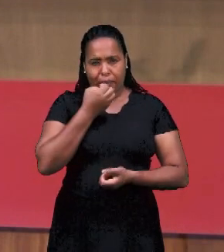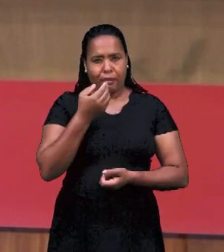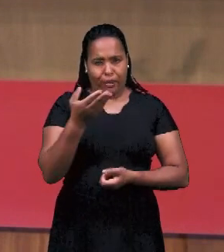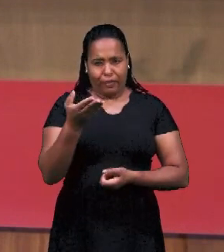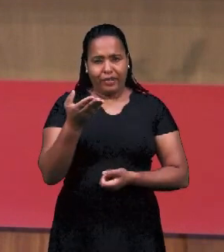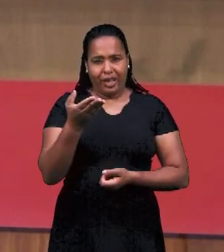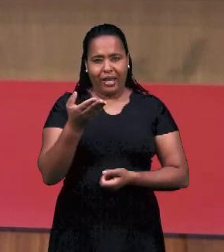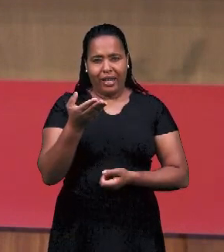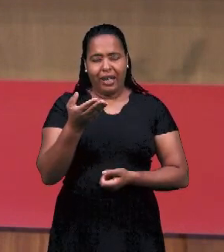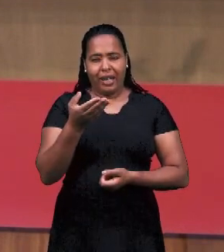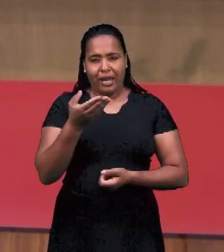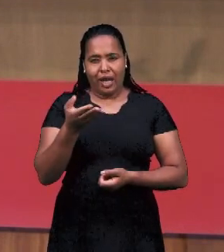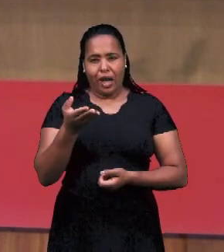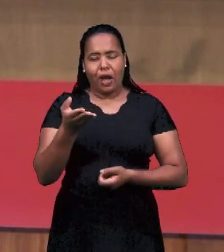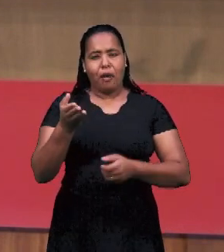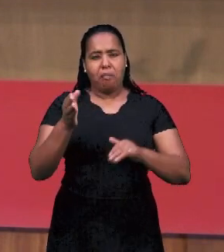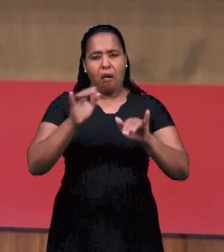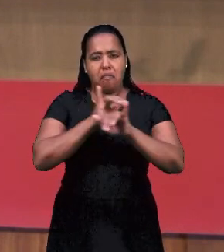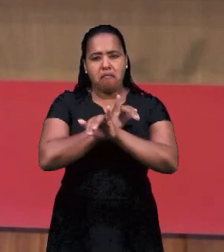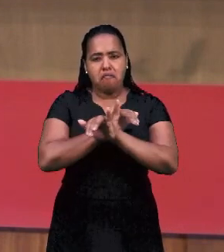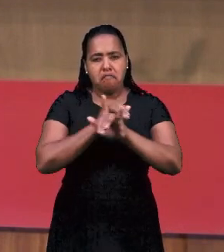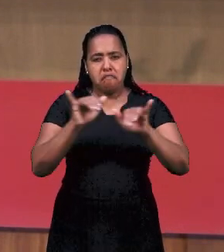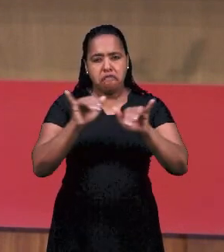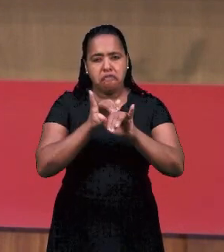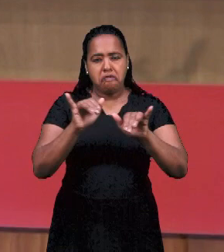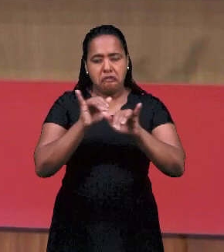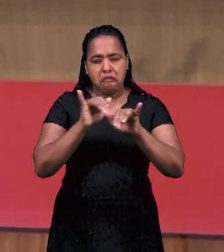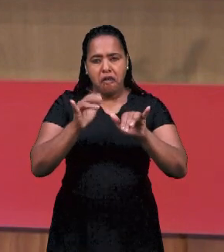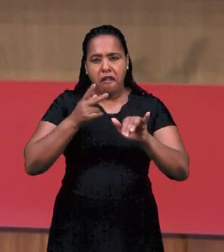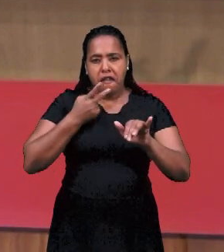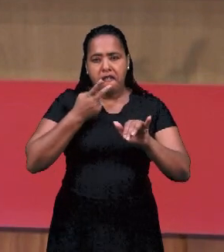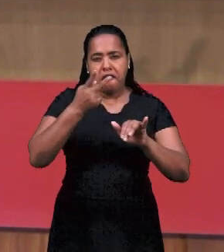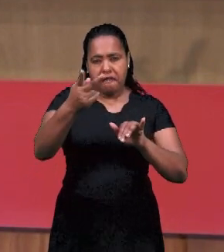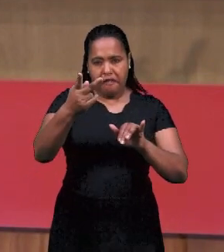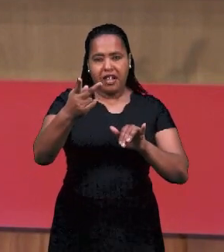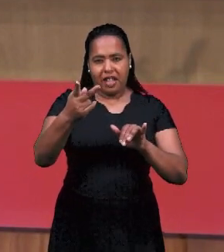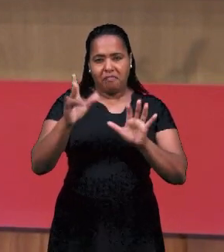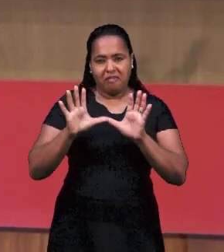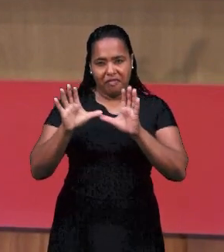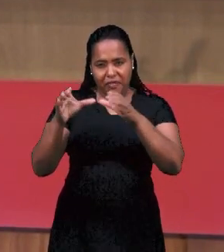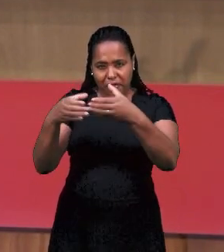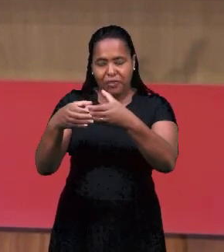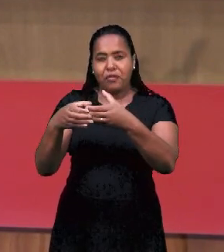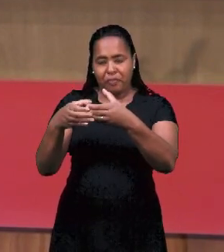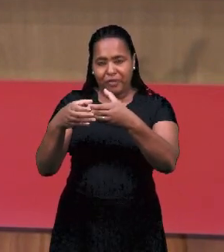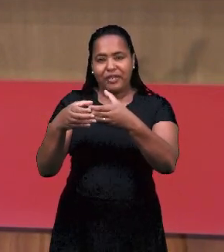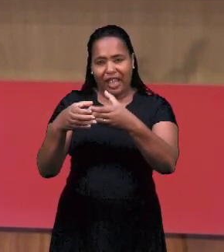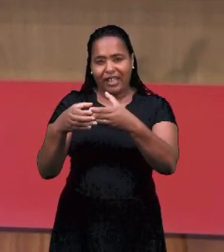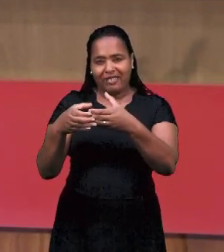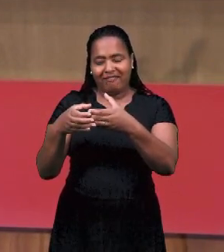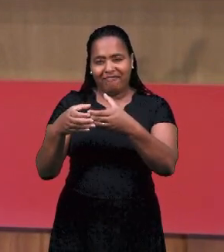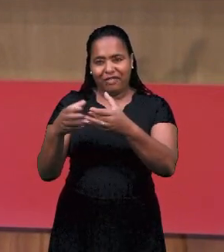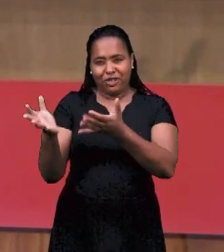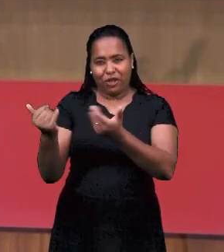Очень чудесно говорить к молодежи, к новому поколению.